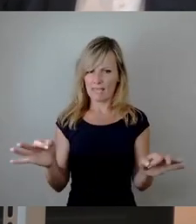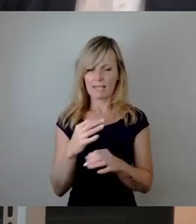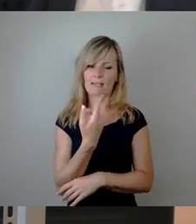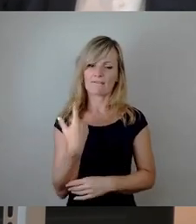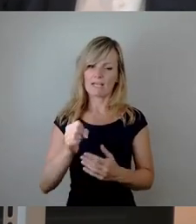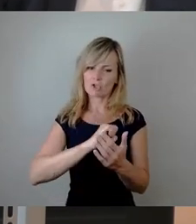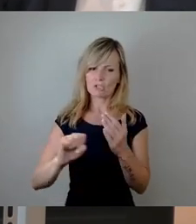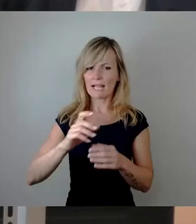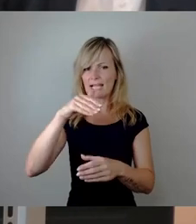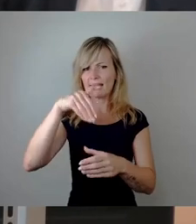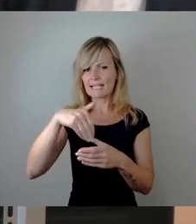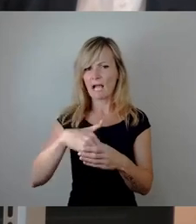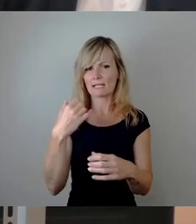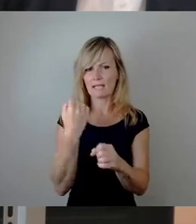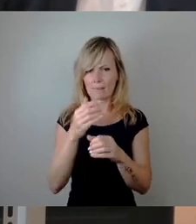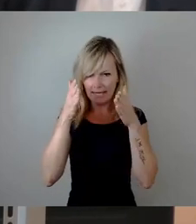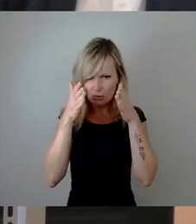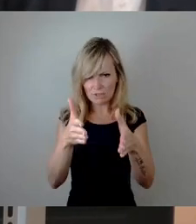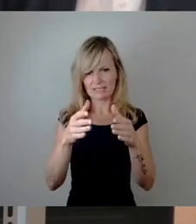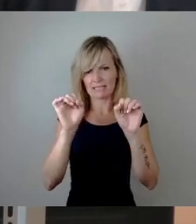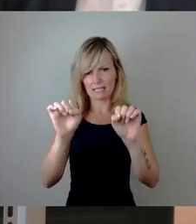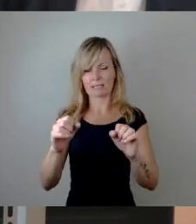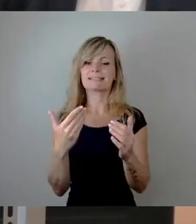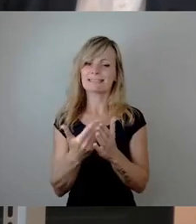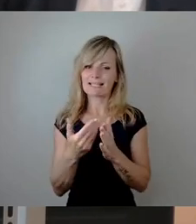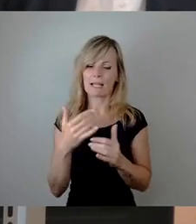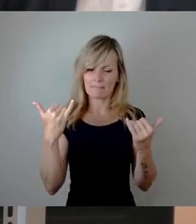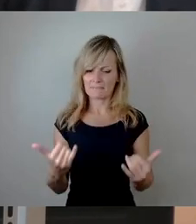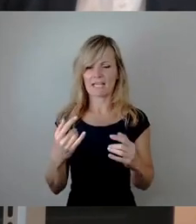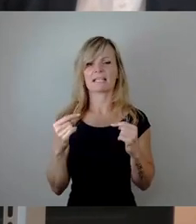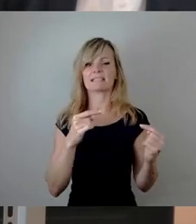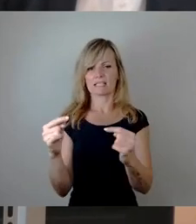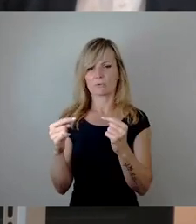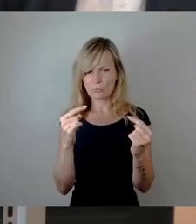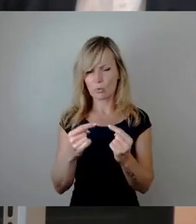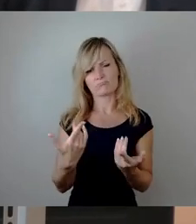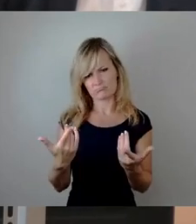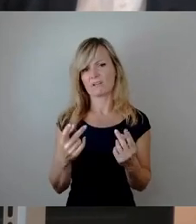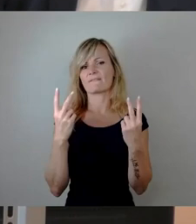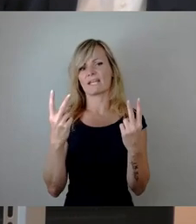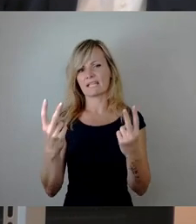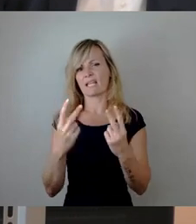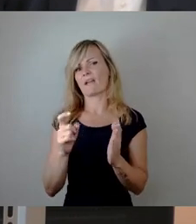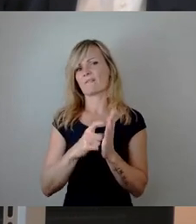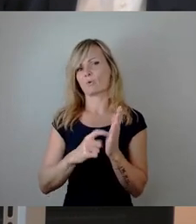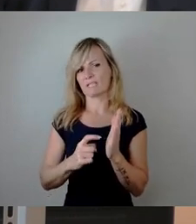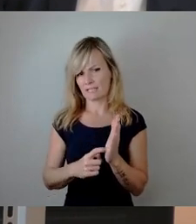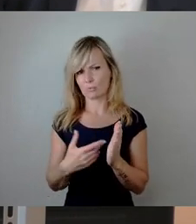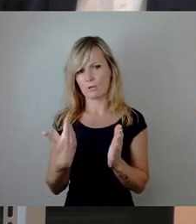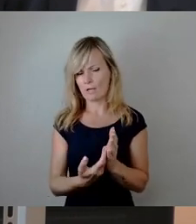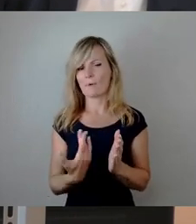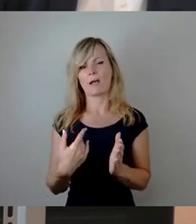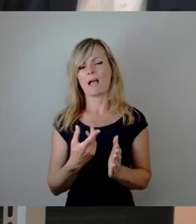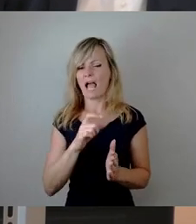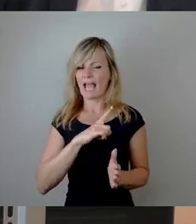Arbeit konzentrieren können. Und dafür ist diese Diskussion hier eine notwendige Voraussetzung, aber sie ist am Ende, ehrlich, es ist eigentlich nichts Schönes.